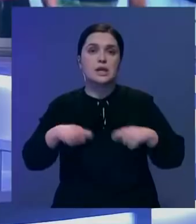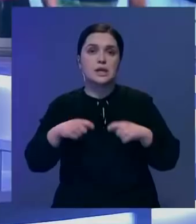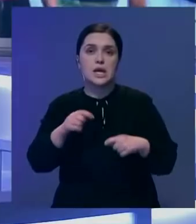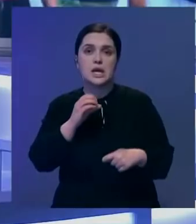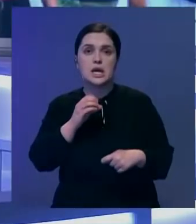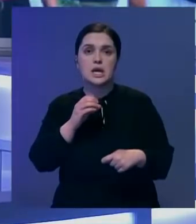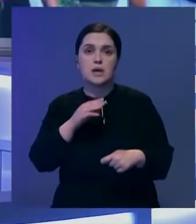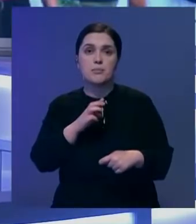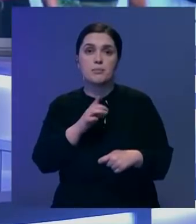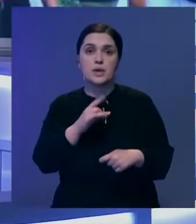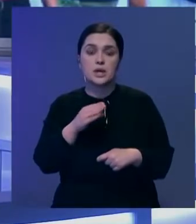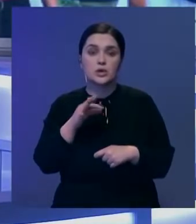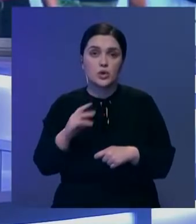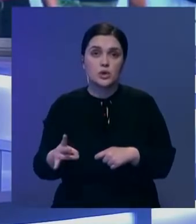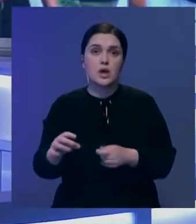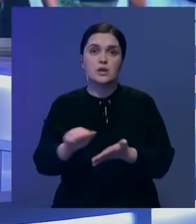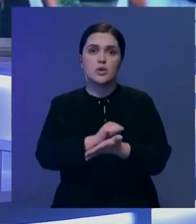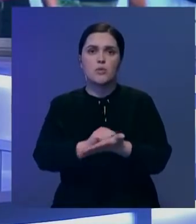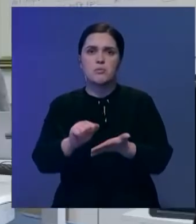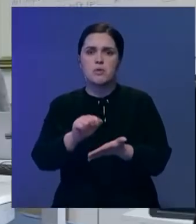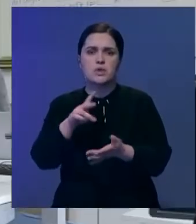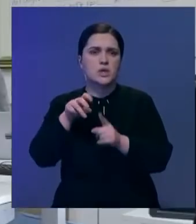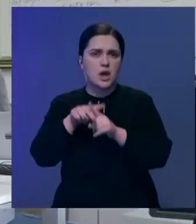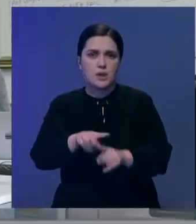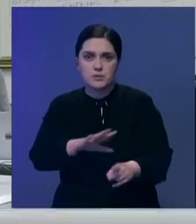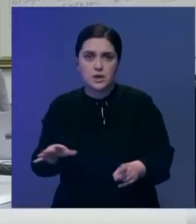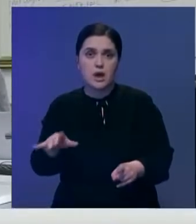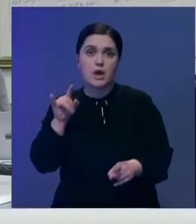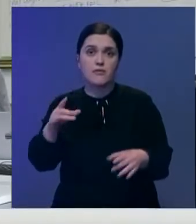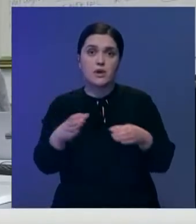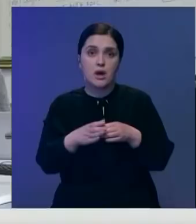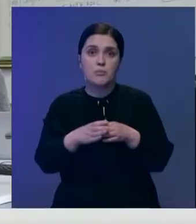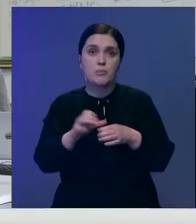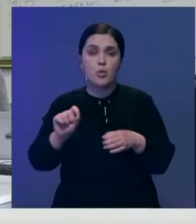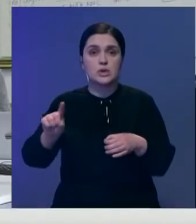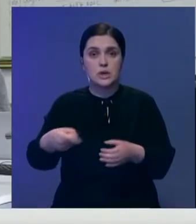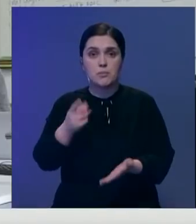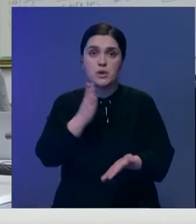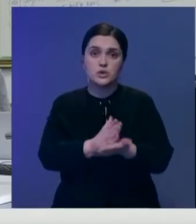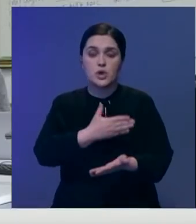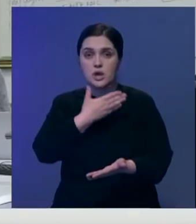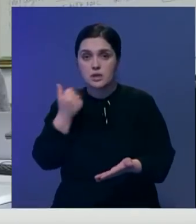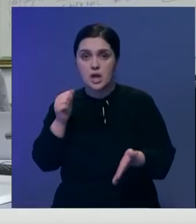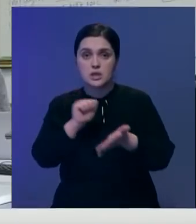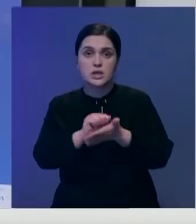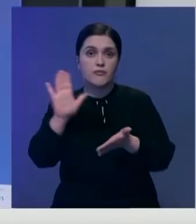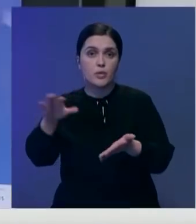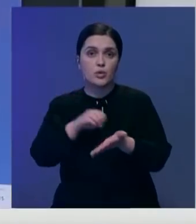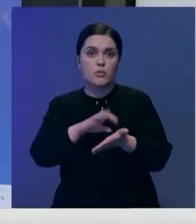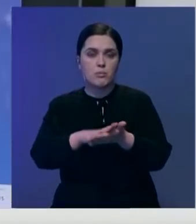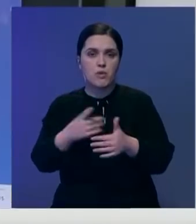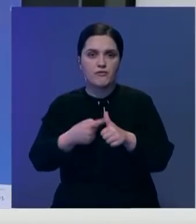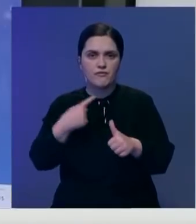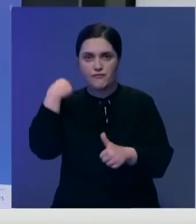Тьерри Бреттон. По его словам, документ будет необязательным, но авиакомпании могут требовать его наличия. В сертификате будет указано